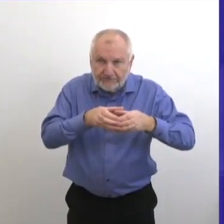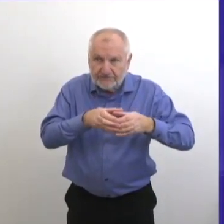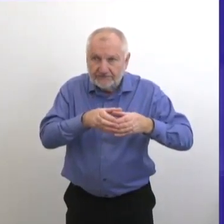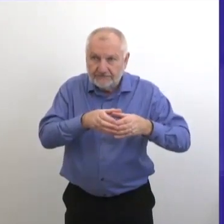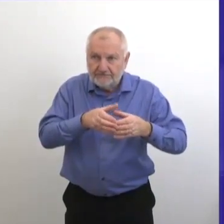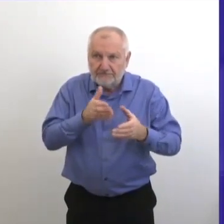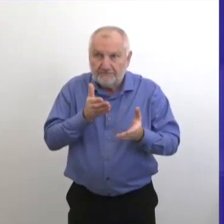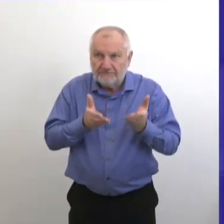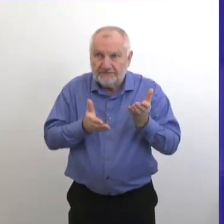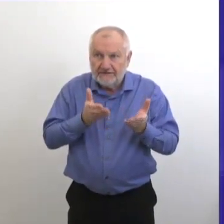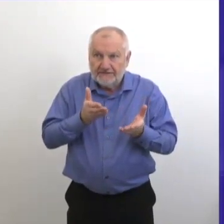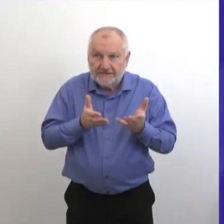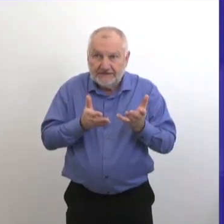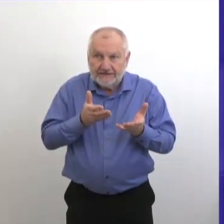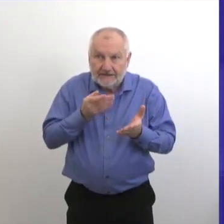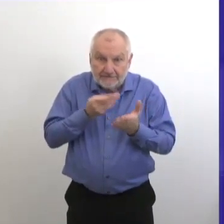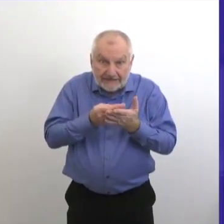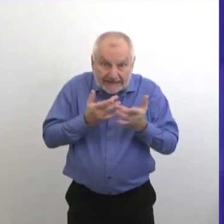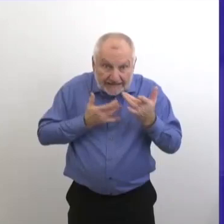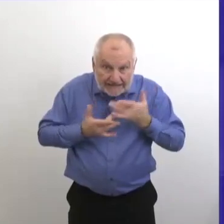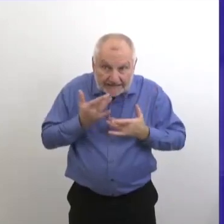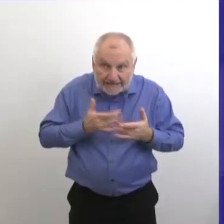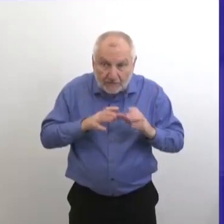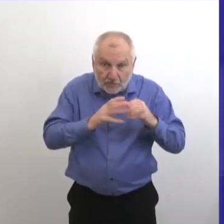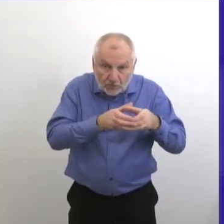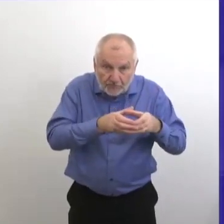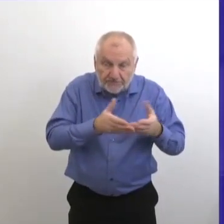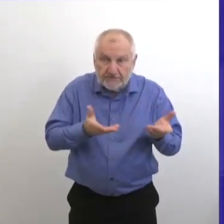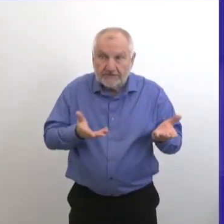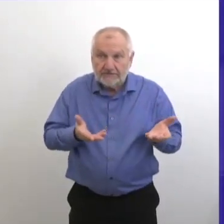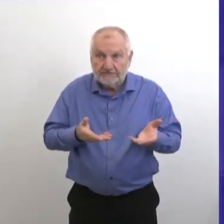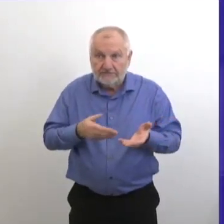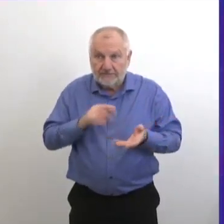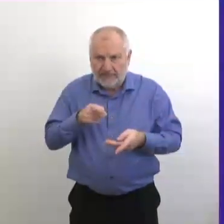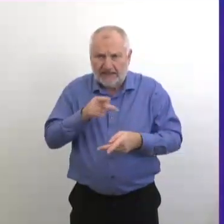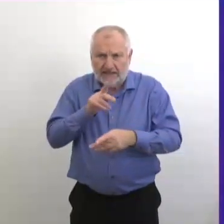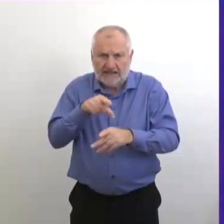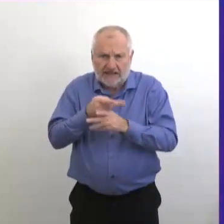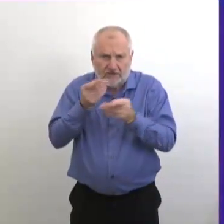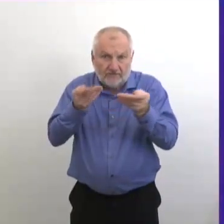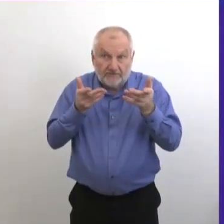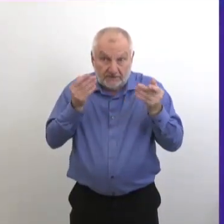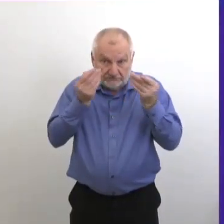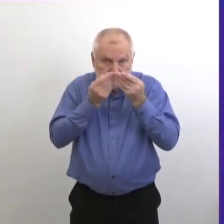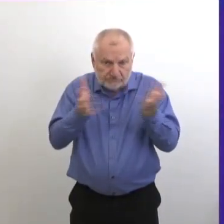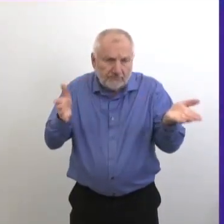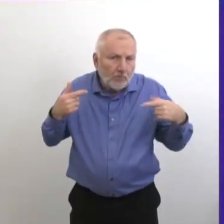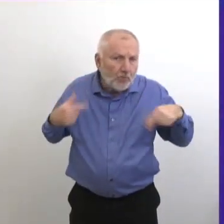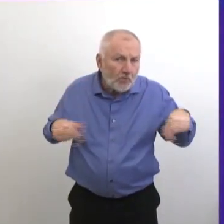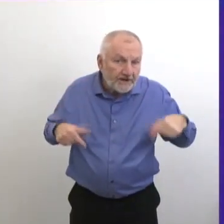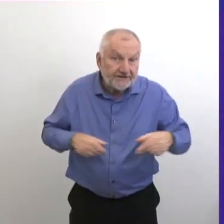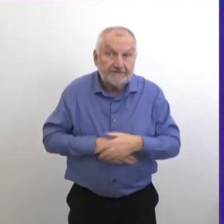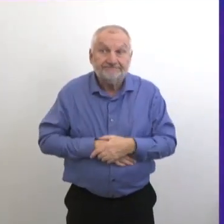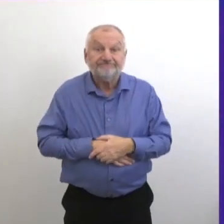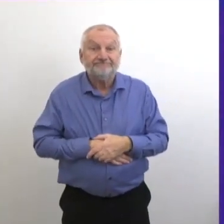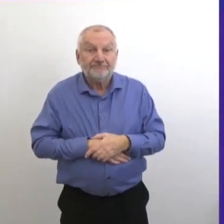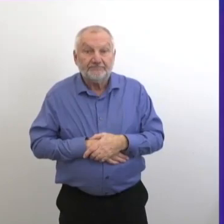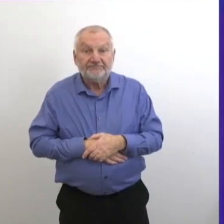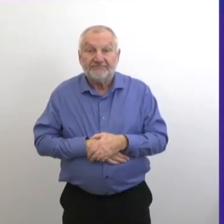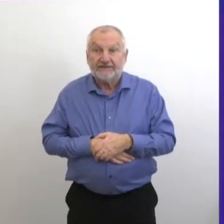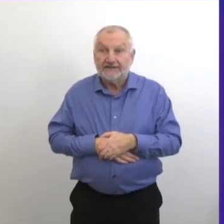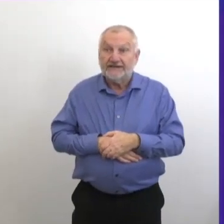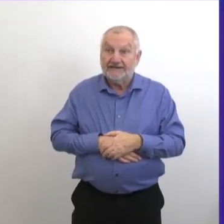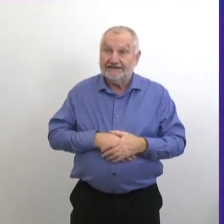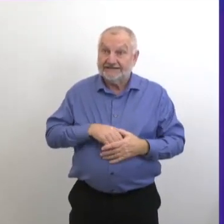sur les taux d'infection dans les groupes à faible revenu ? Quand c'est qu'on va voir ces renseignements ? Vous l'avez promis à plusieurs reprises. Je n'ai pas de